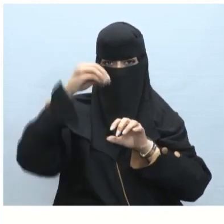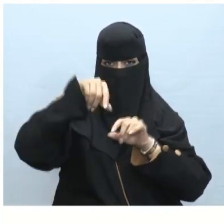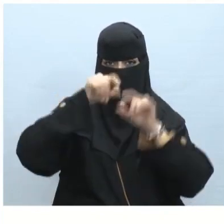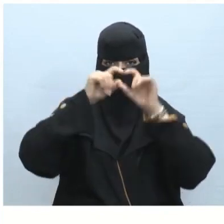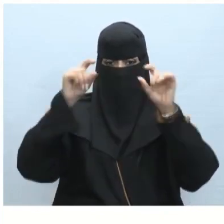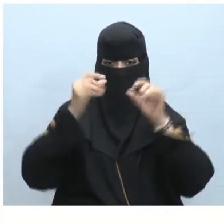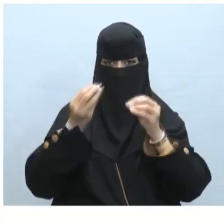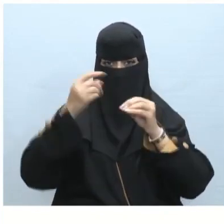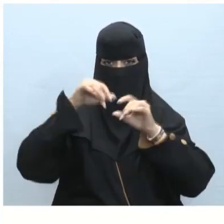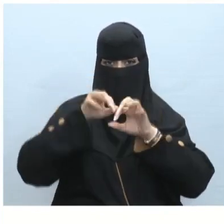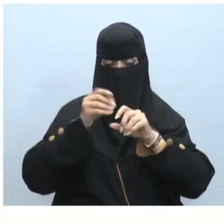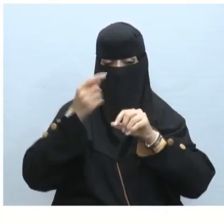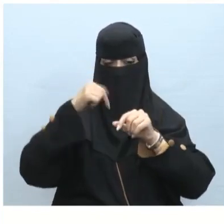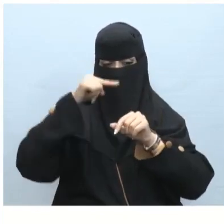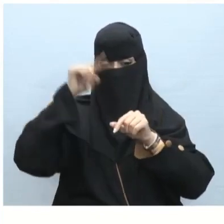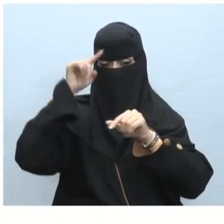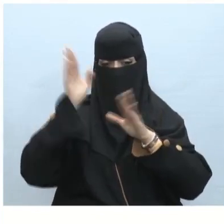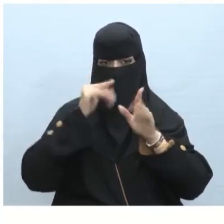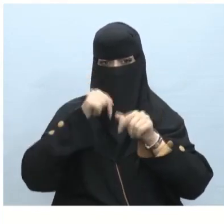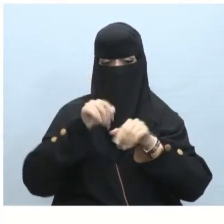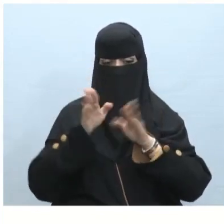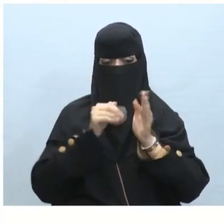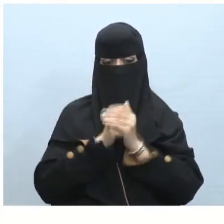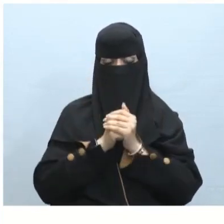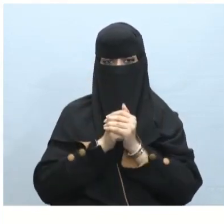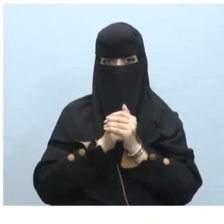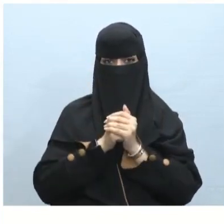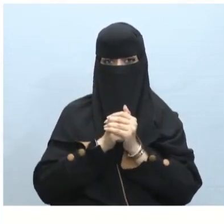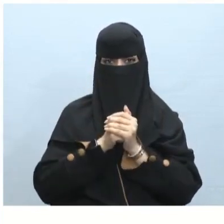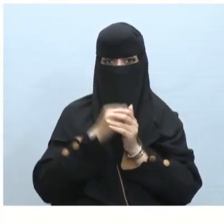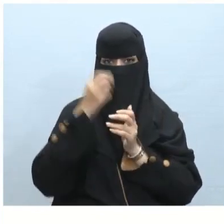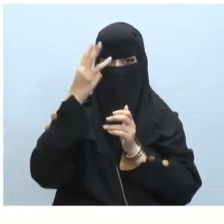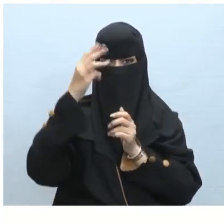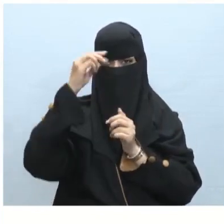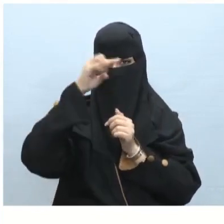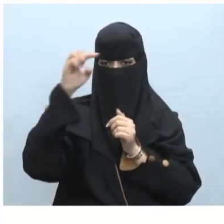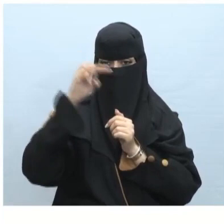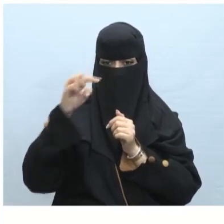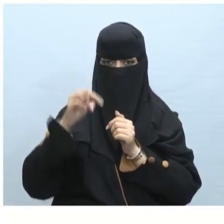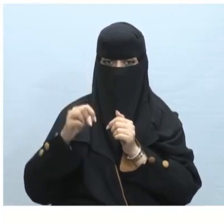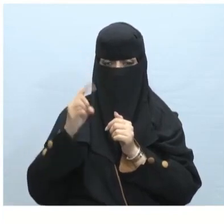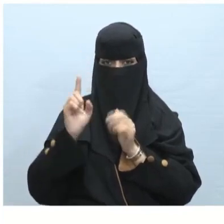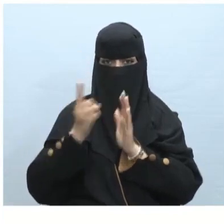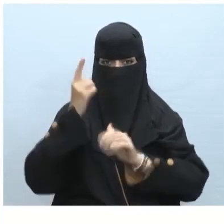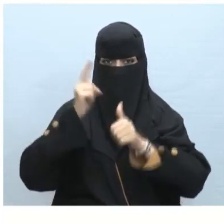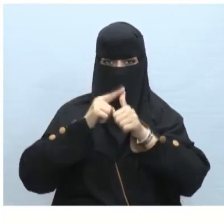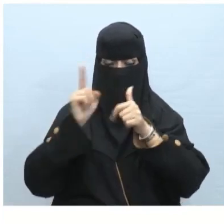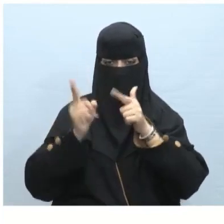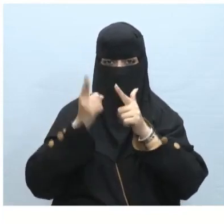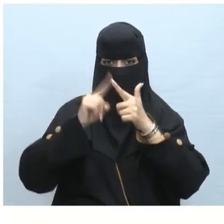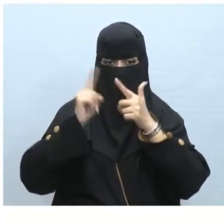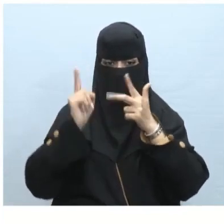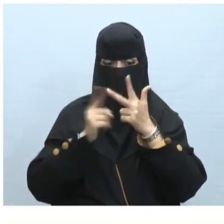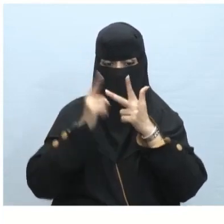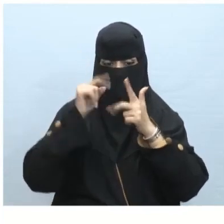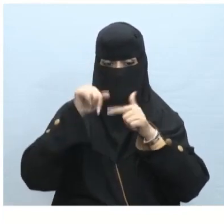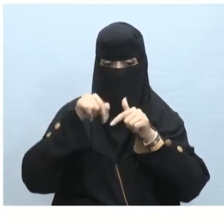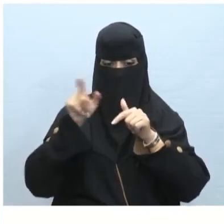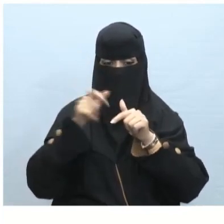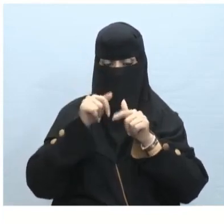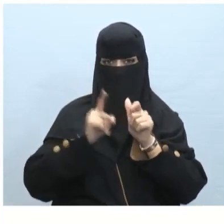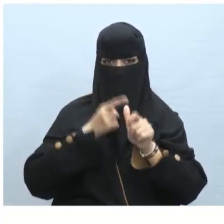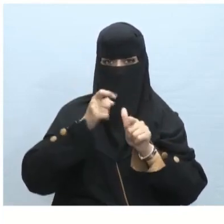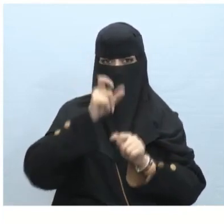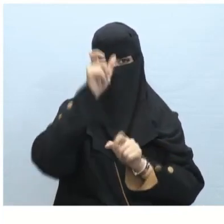هذا المربع على سبيل المثال كتبنا ثلاث فئات أو فئات القائمة المحتملة الطلبة